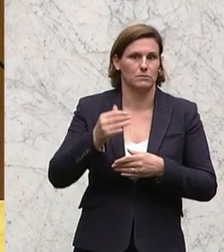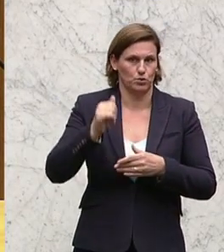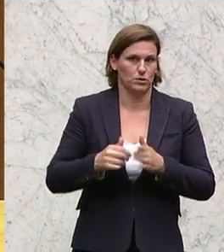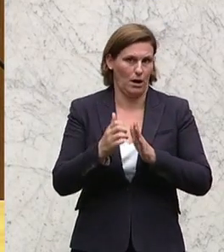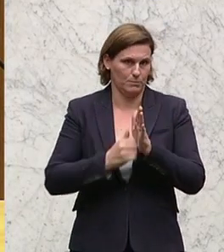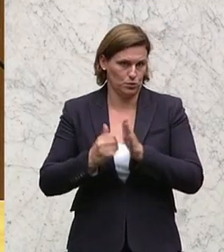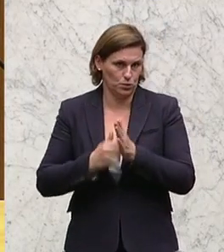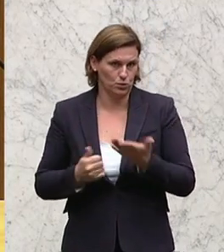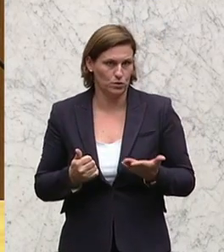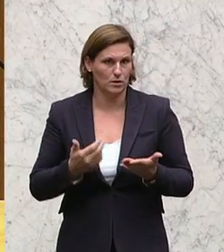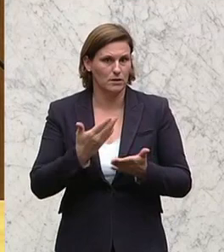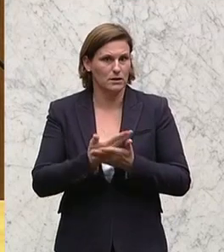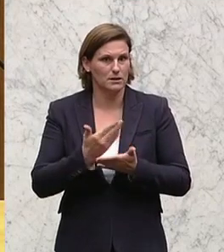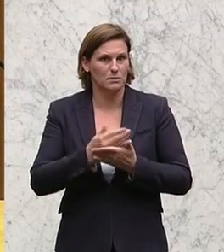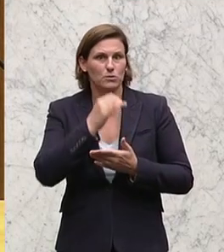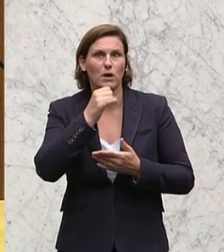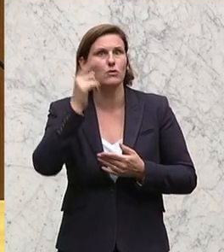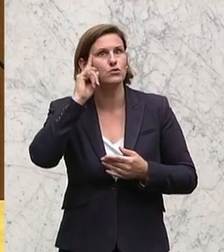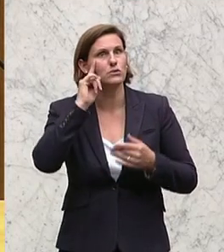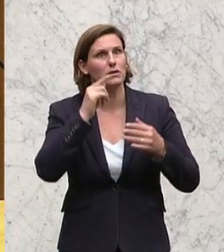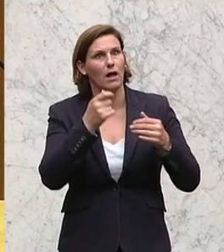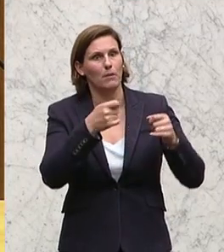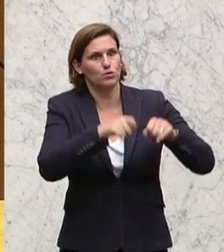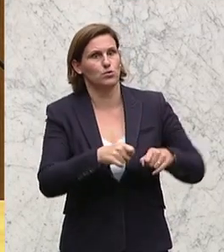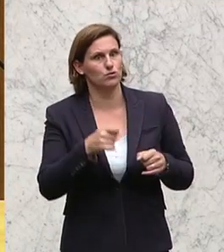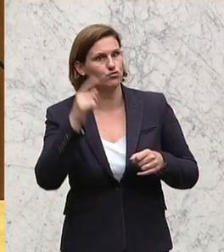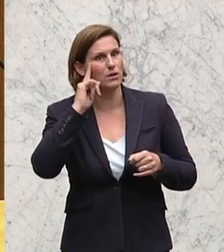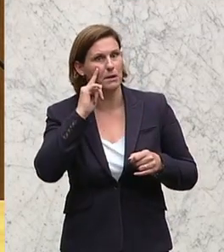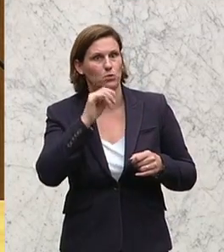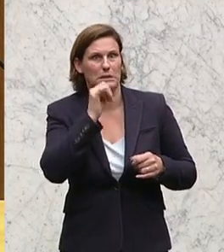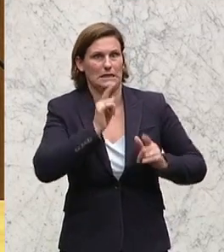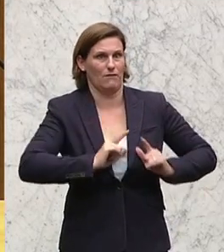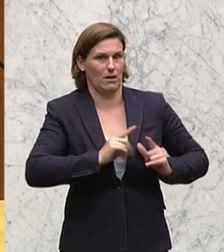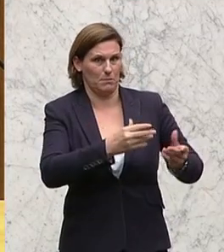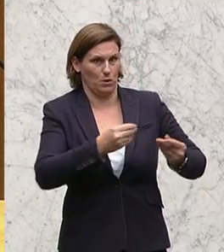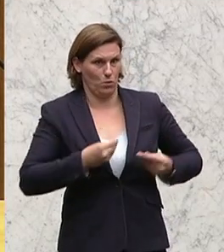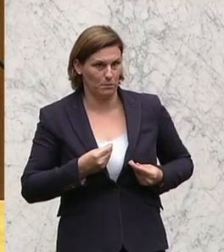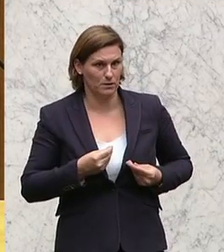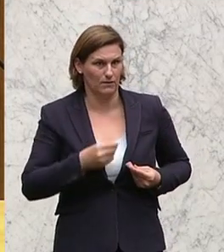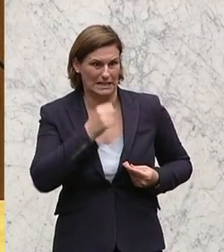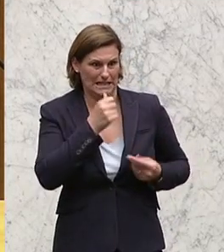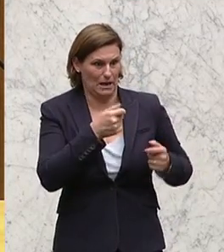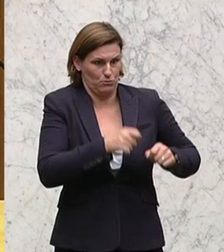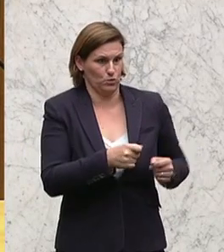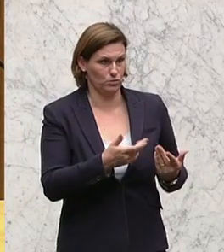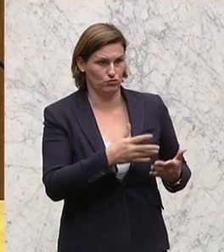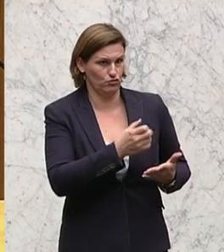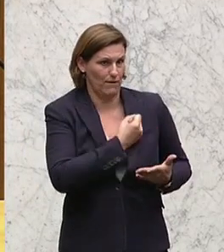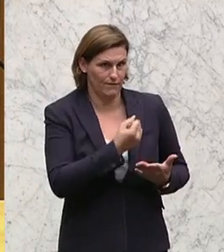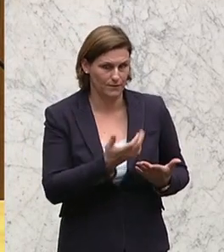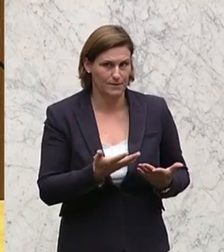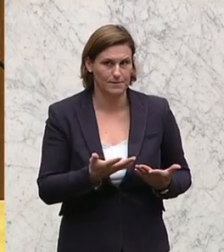werden. Und so auch kein Studienabschlussstipendium erwartet werden kann. Abschließend möchte ich sagen,